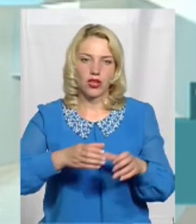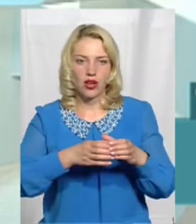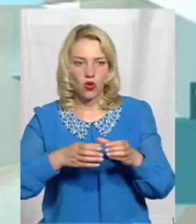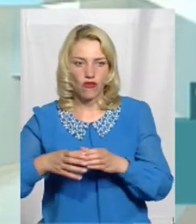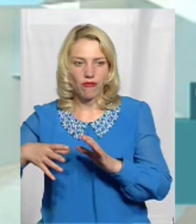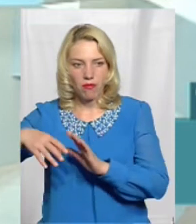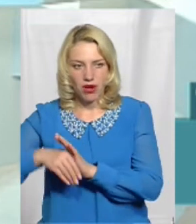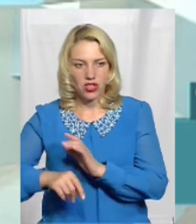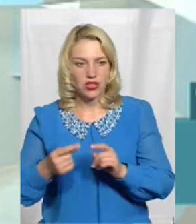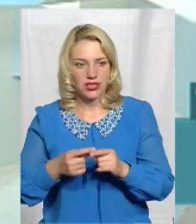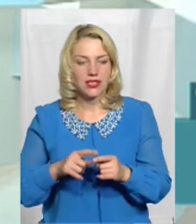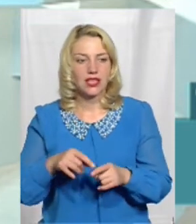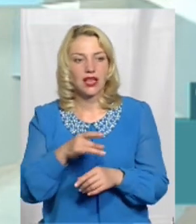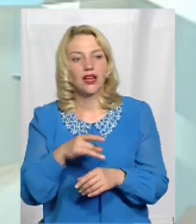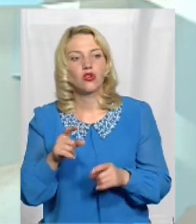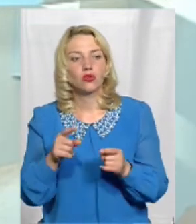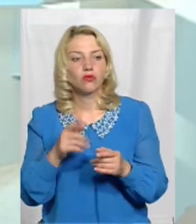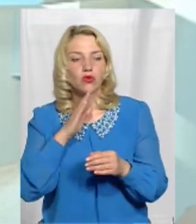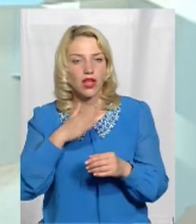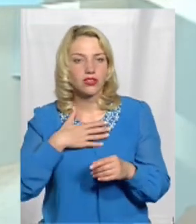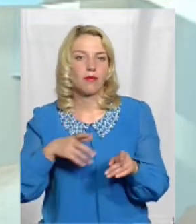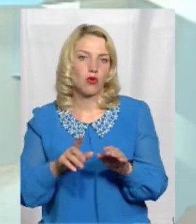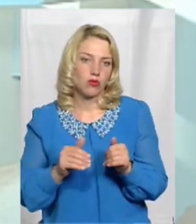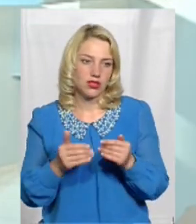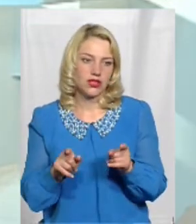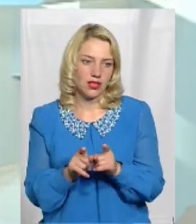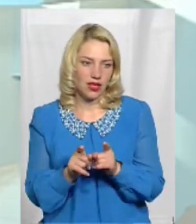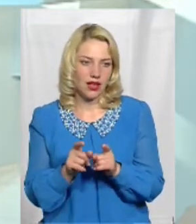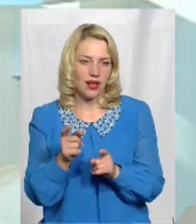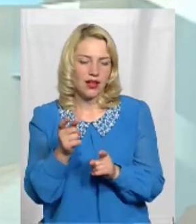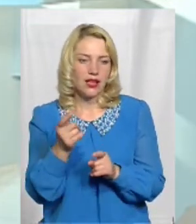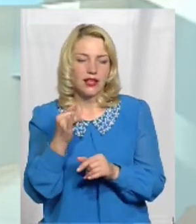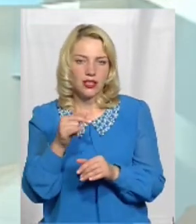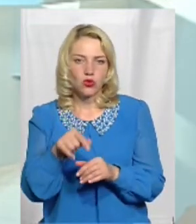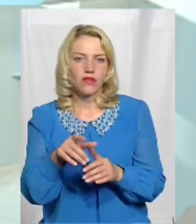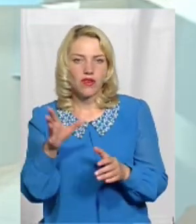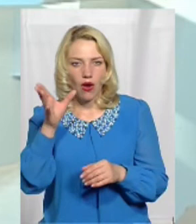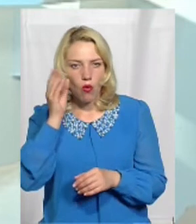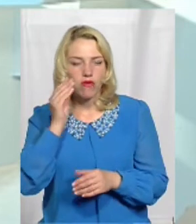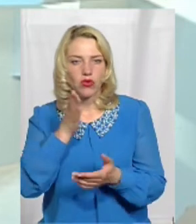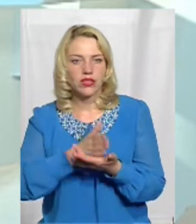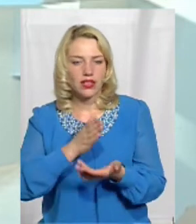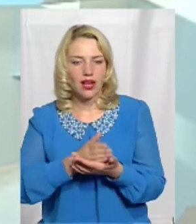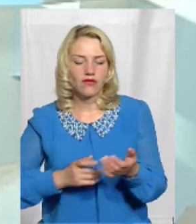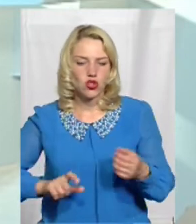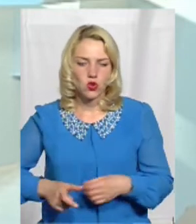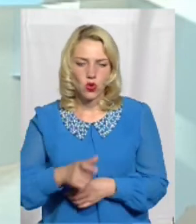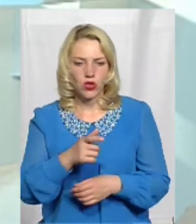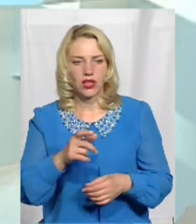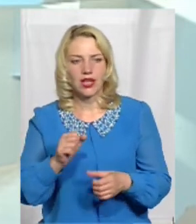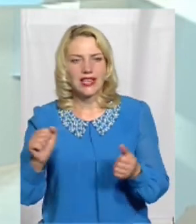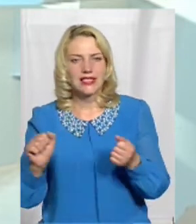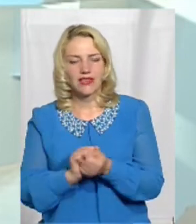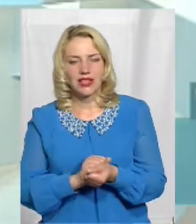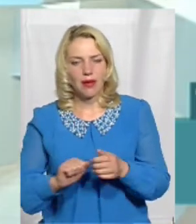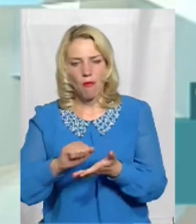межах цих районів Тому така наша пропозиція – саме п'ять районів Тут враховувалось і наявність доріг з твердим покриттям